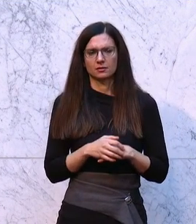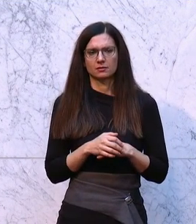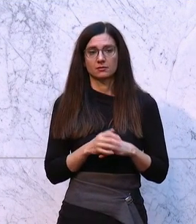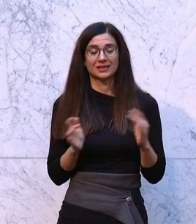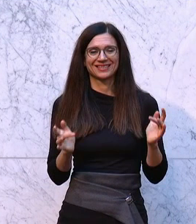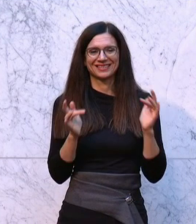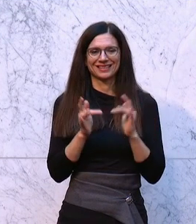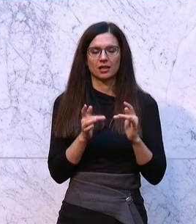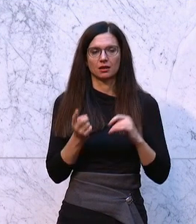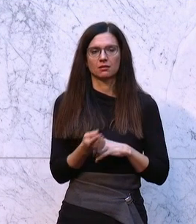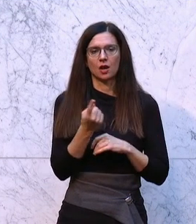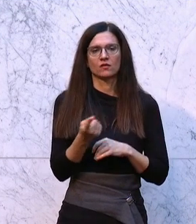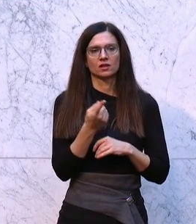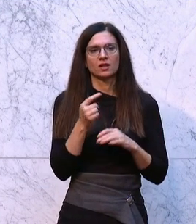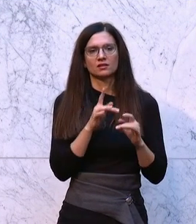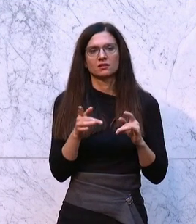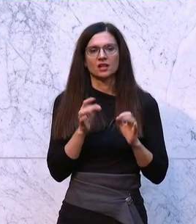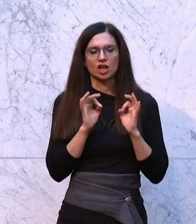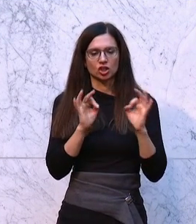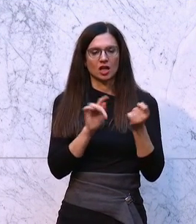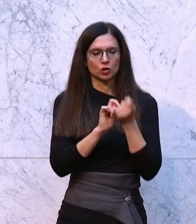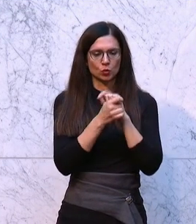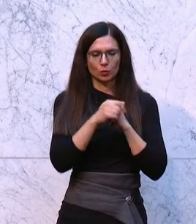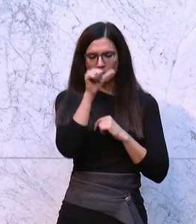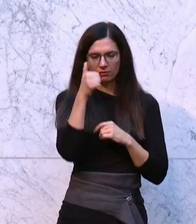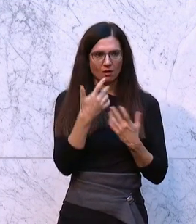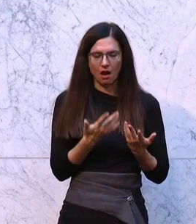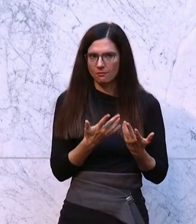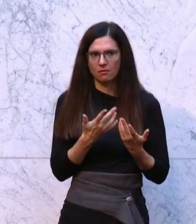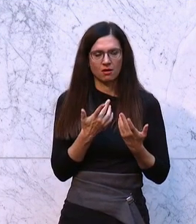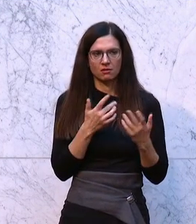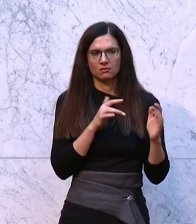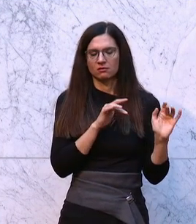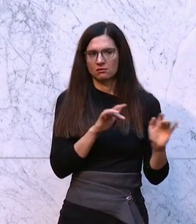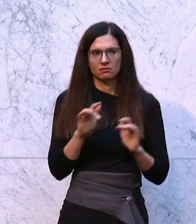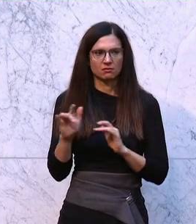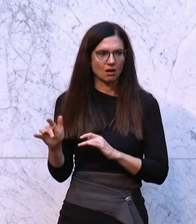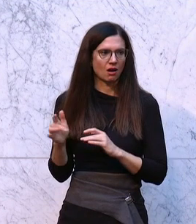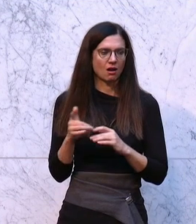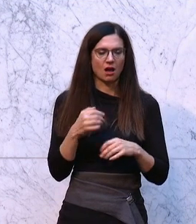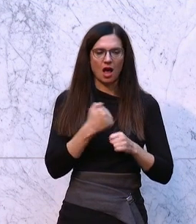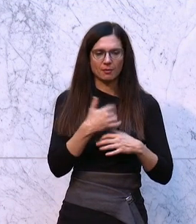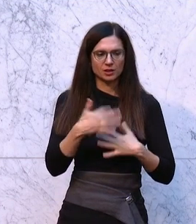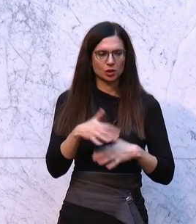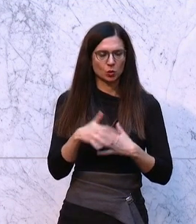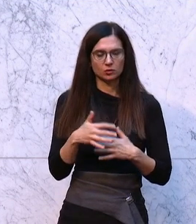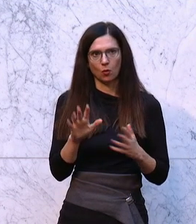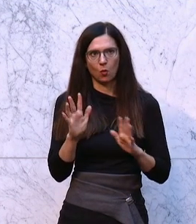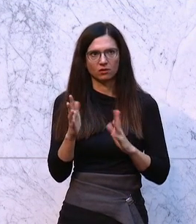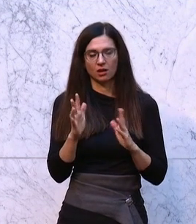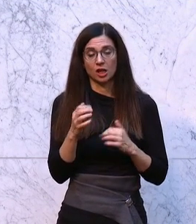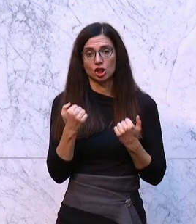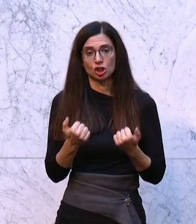dieses ständige Straßenumbenennen, da werden Herrscharen von sonst Arbeitslosen oder zumindest schwer